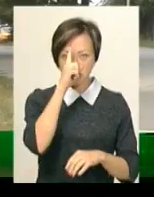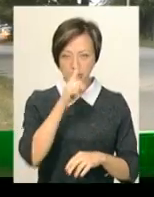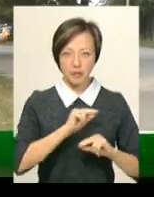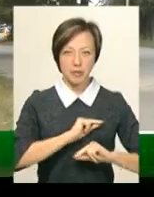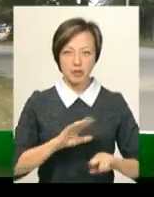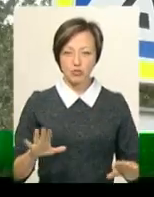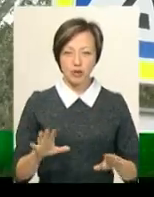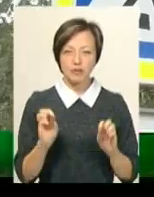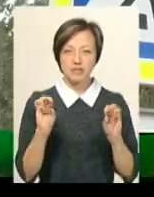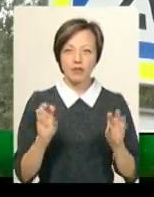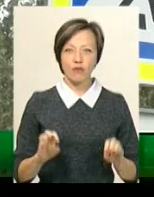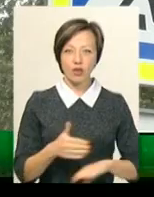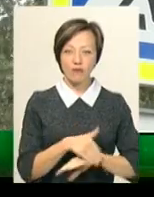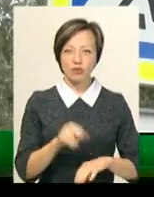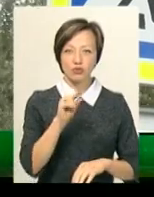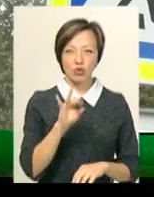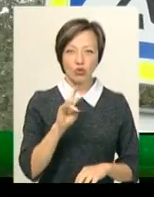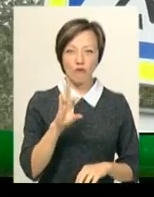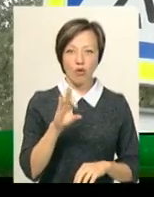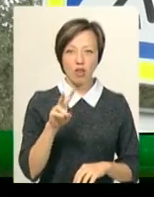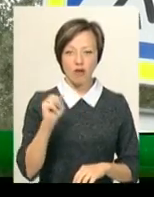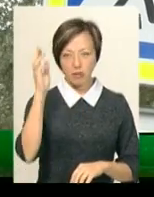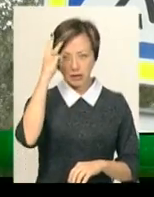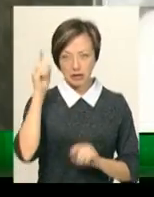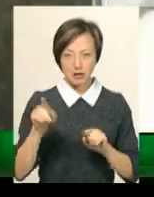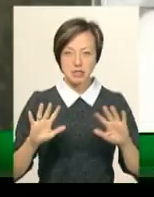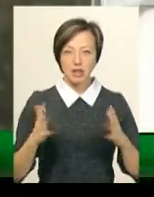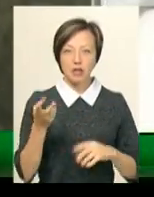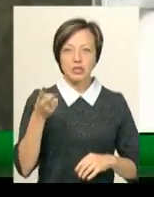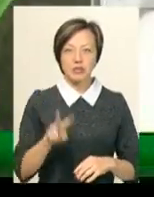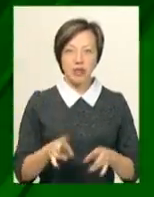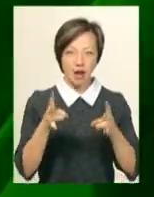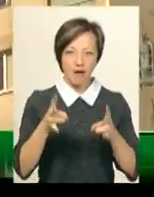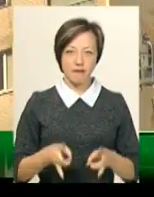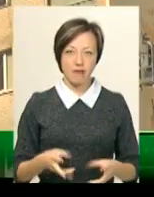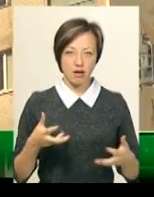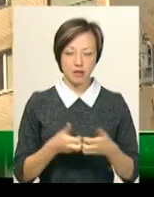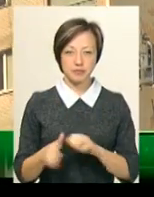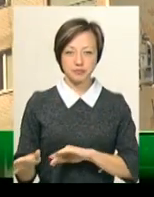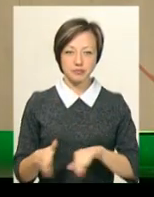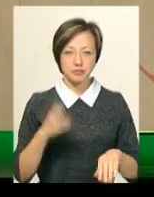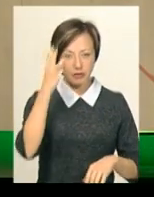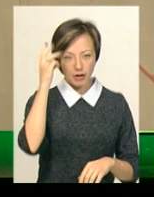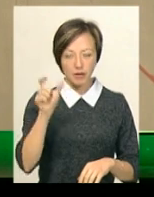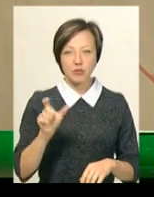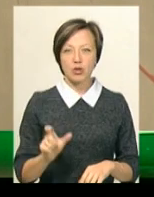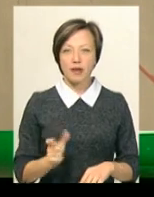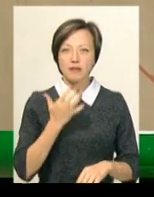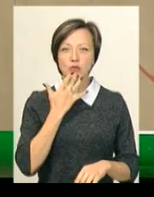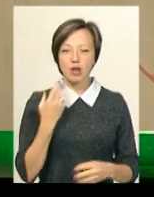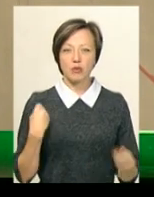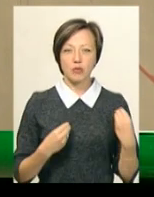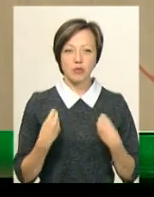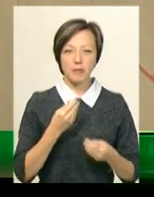працював світлофор на вулиці Чорновола у Хмельницькому. За цей час там сталося дві аварії. Подолянка у національному строї